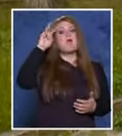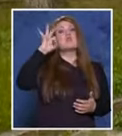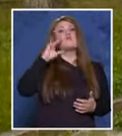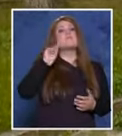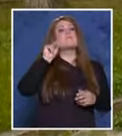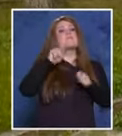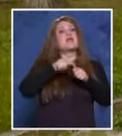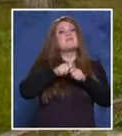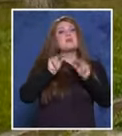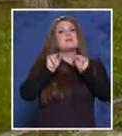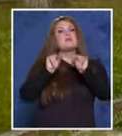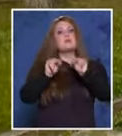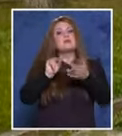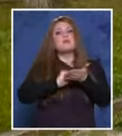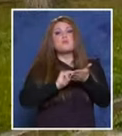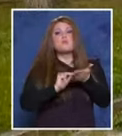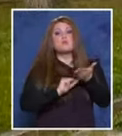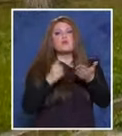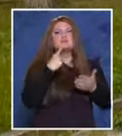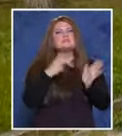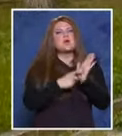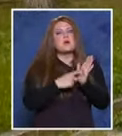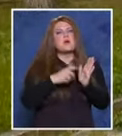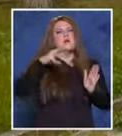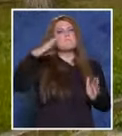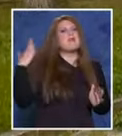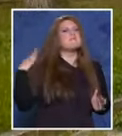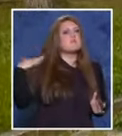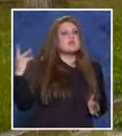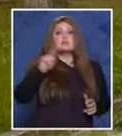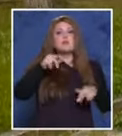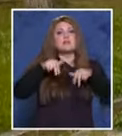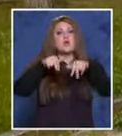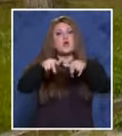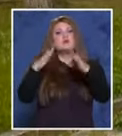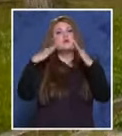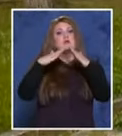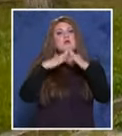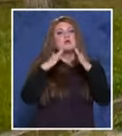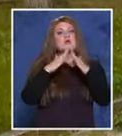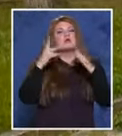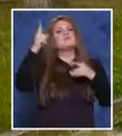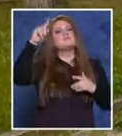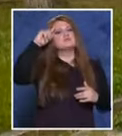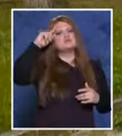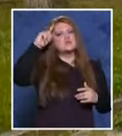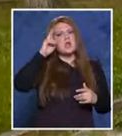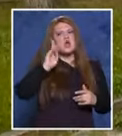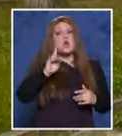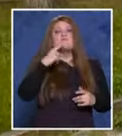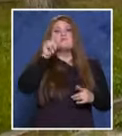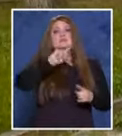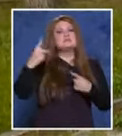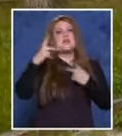протокол по член 56 от закона за МВР на Йордан да не ходи в дома на госпожа Колева и да не се саморазправя със